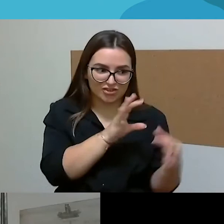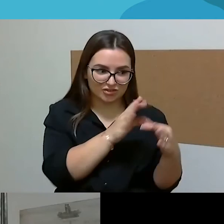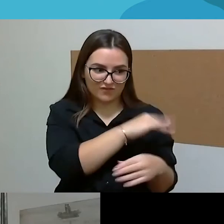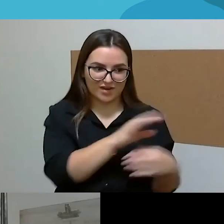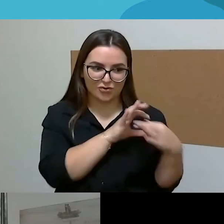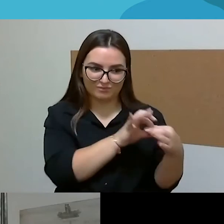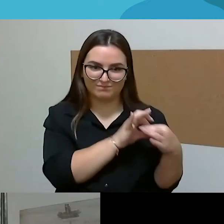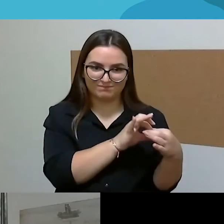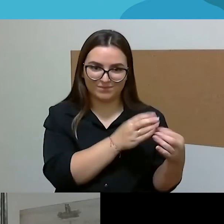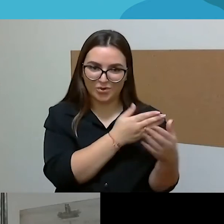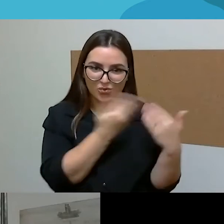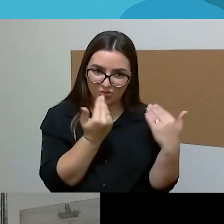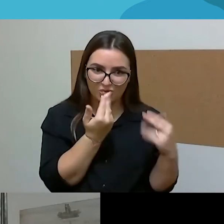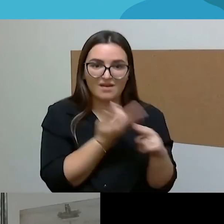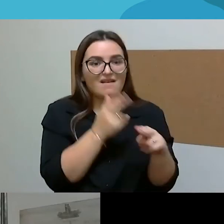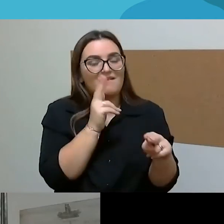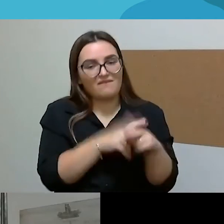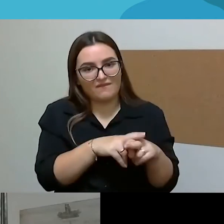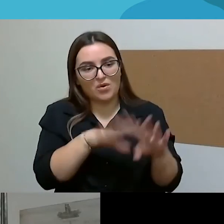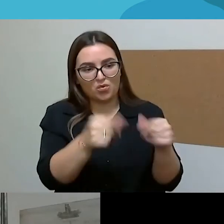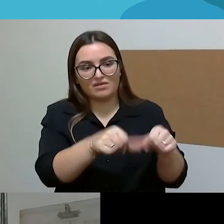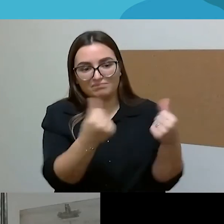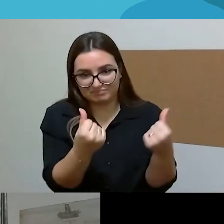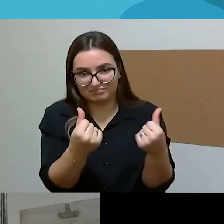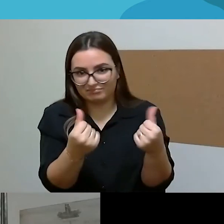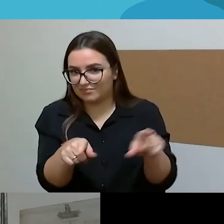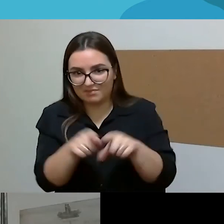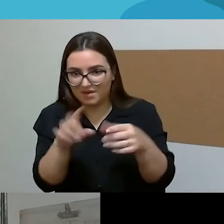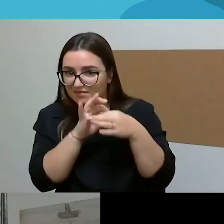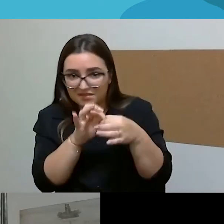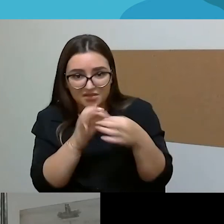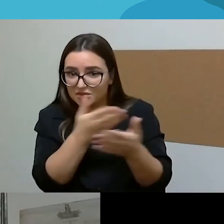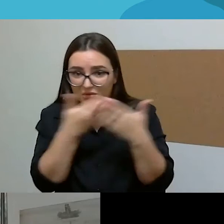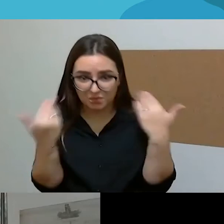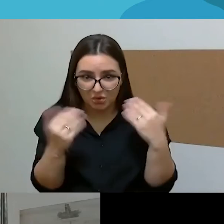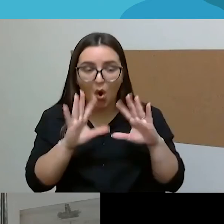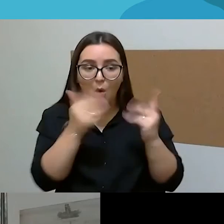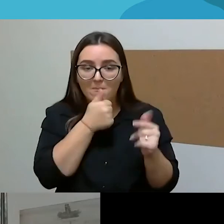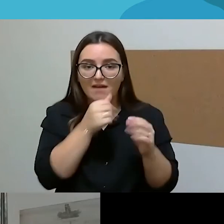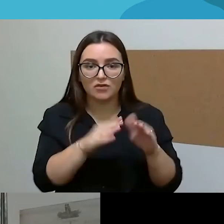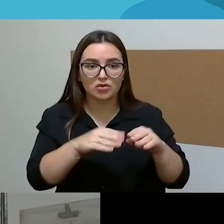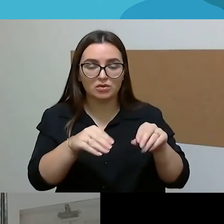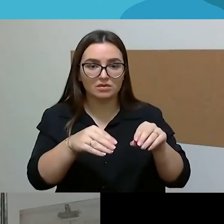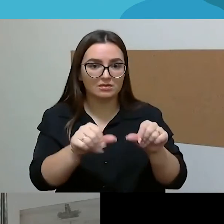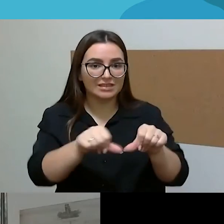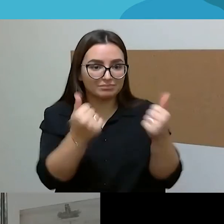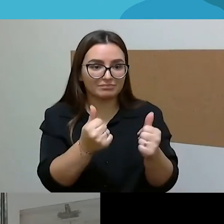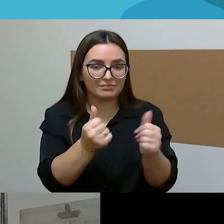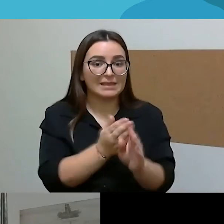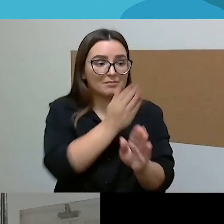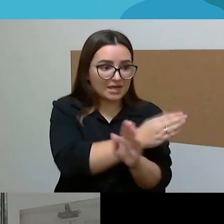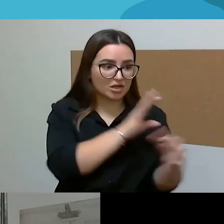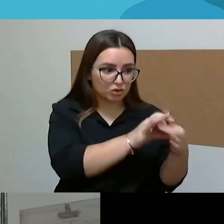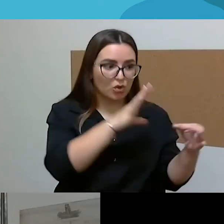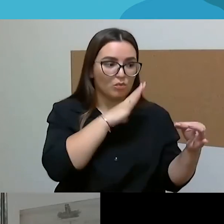ryšio, tai jiems nutraukti tą silbną ryšį, nėra taip jau ir sudėtinga jie, jieme ir nutraukia.